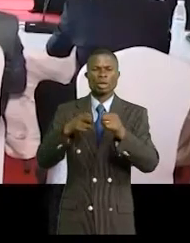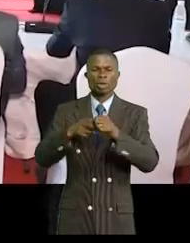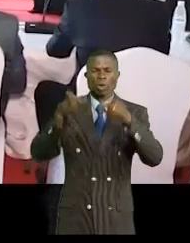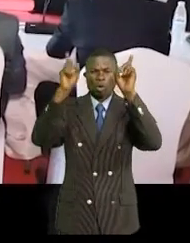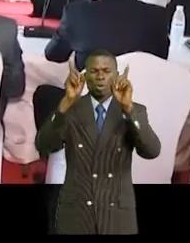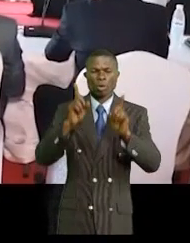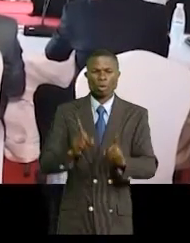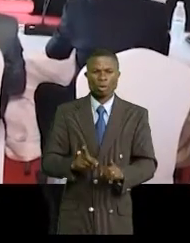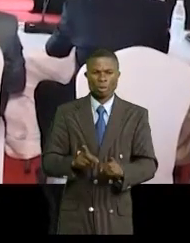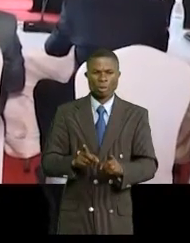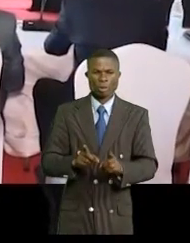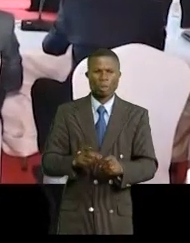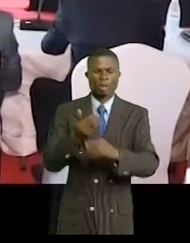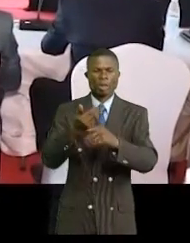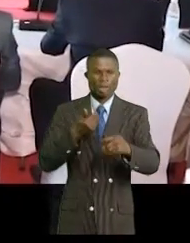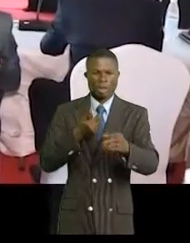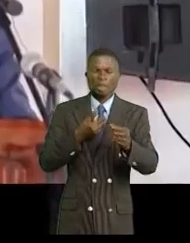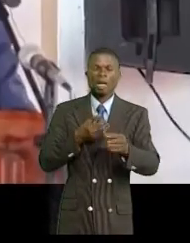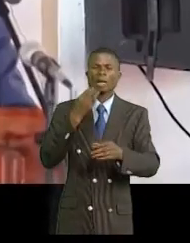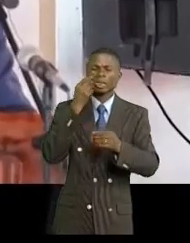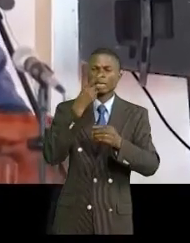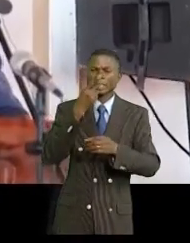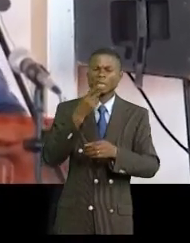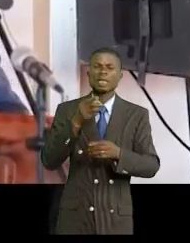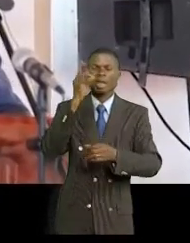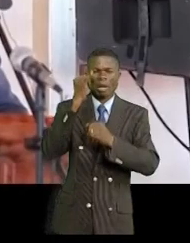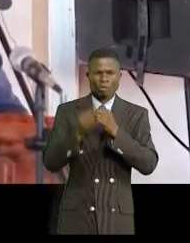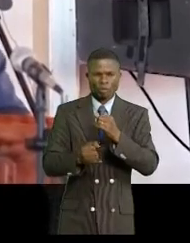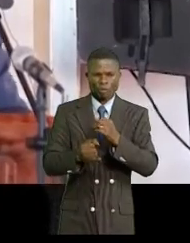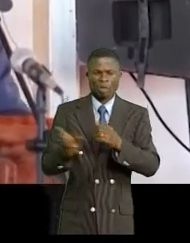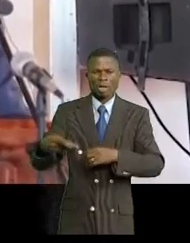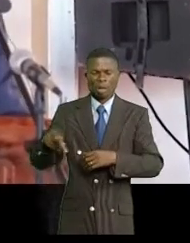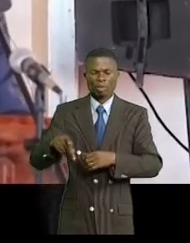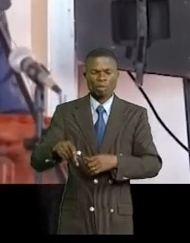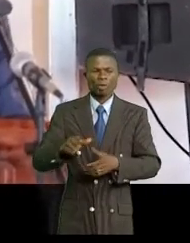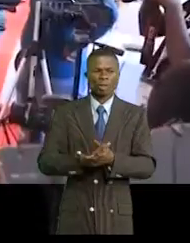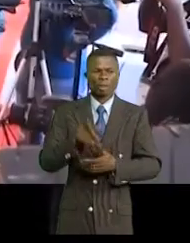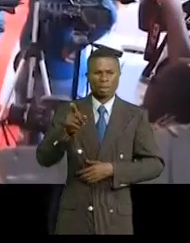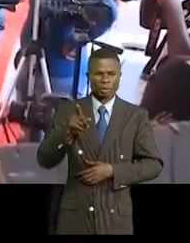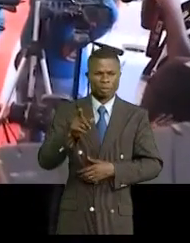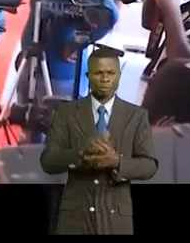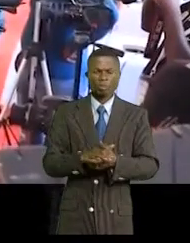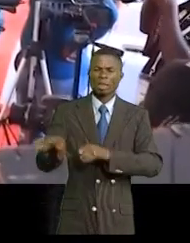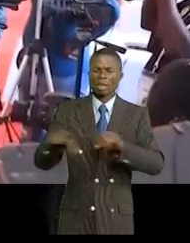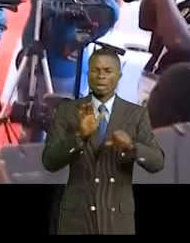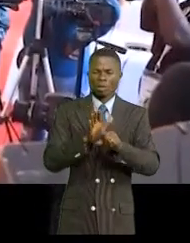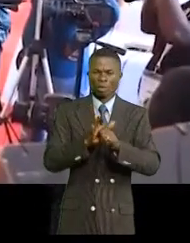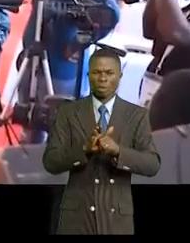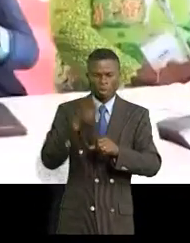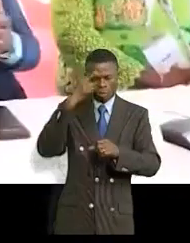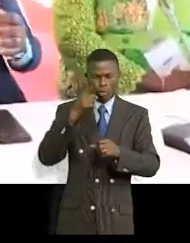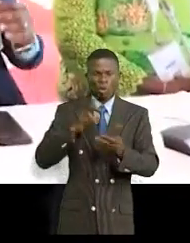Richard Bennett avant le mot de clôture du secrétaire permanent de la province de Luapula L'heure est aux actions en vue de